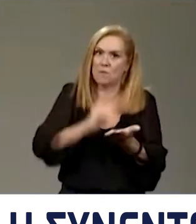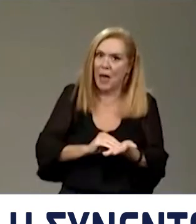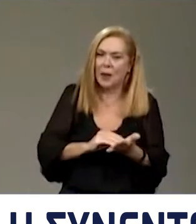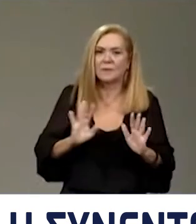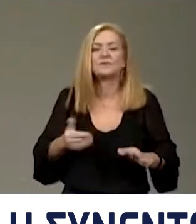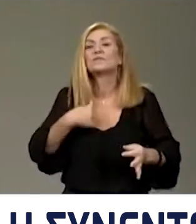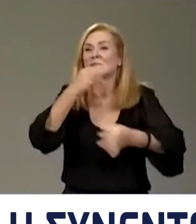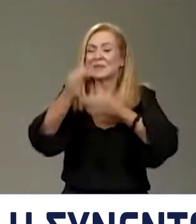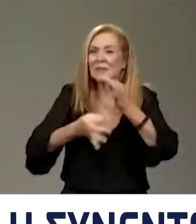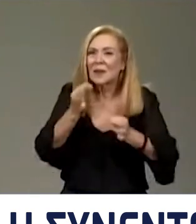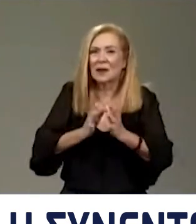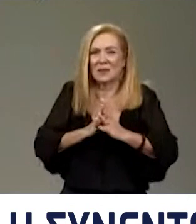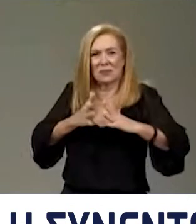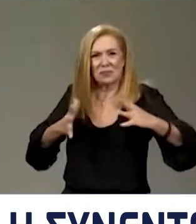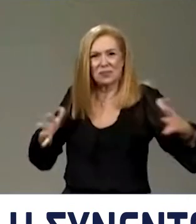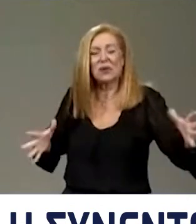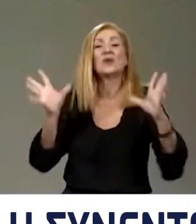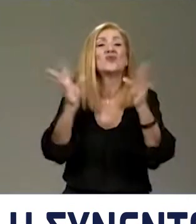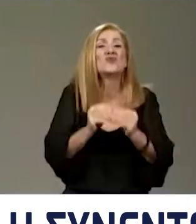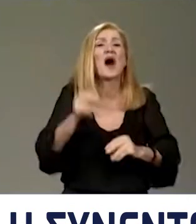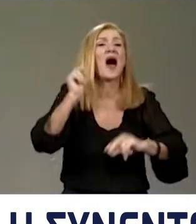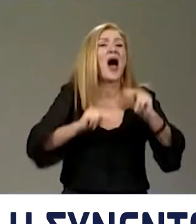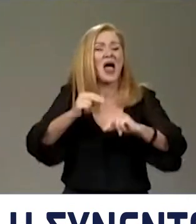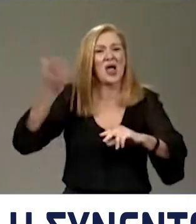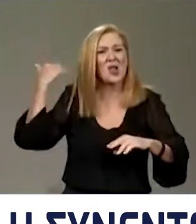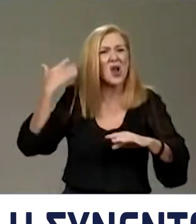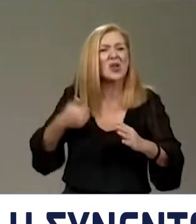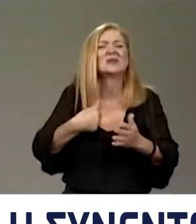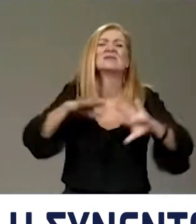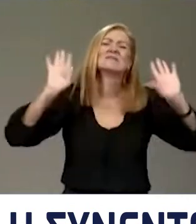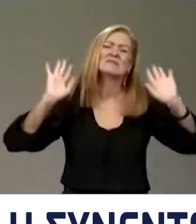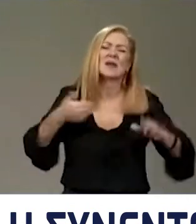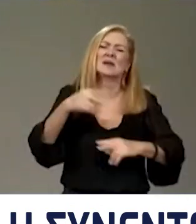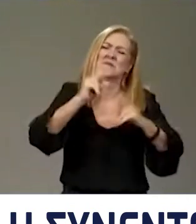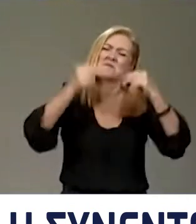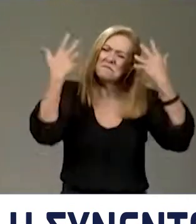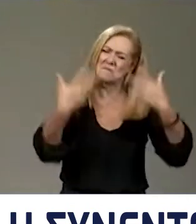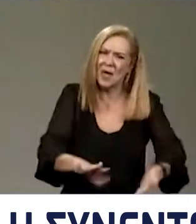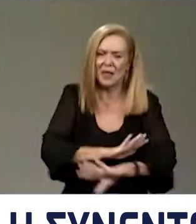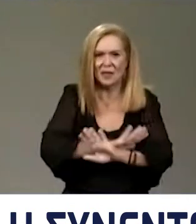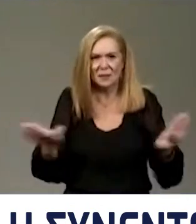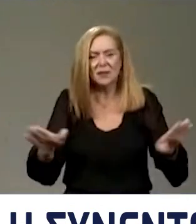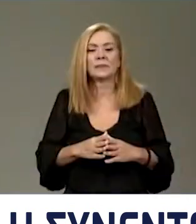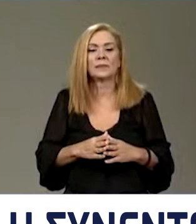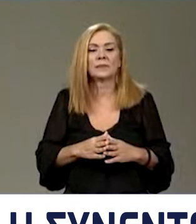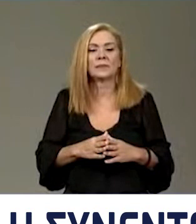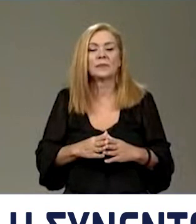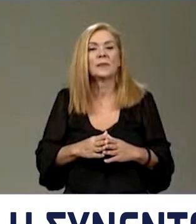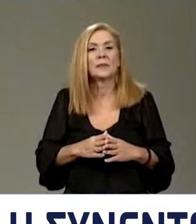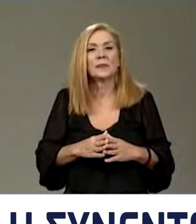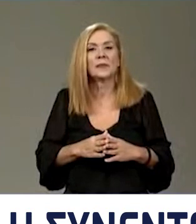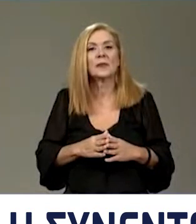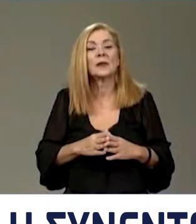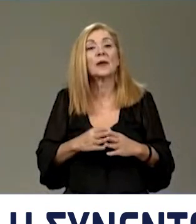828η Διεθνή Έκθεση Θεσσαλονίκης αναλύοντας θέματα επικαιρότητας που έθεσαν στο τραπέζι δημοσιογράφοι. Έχουν